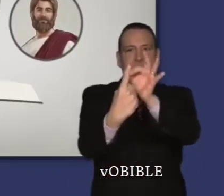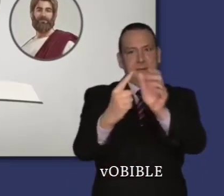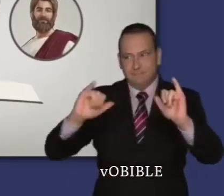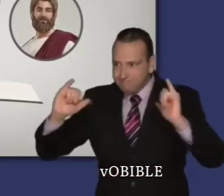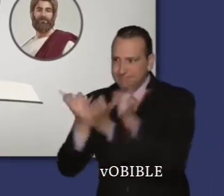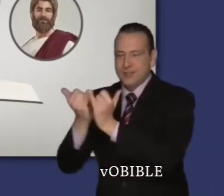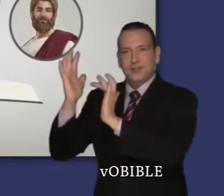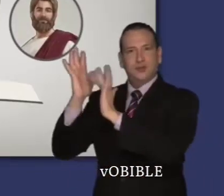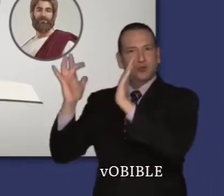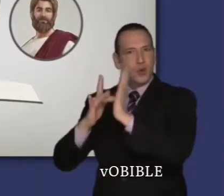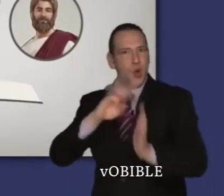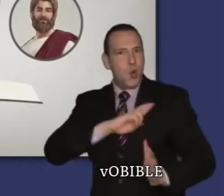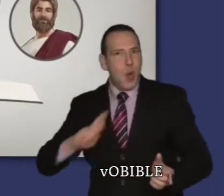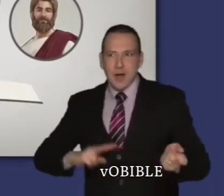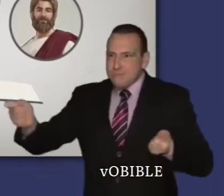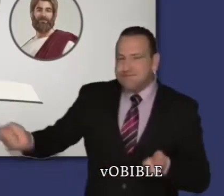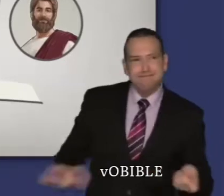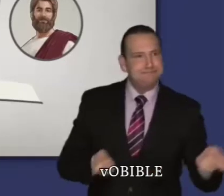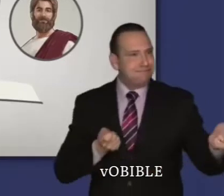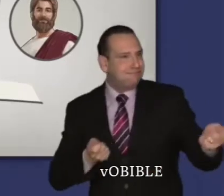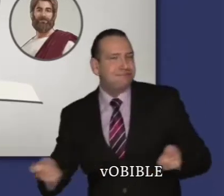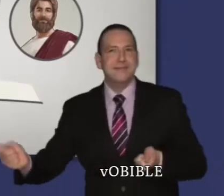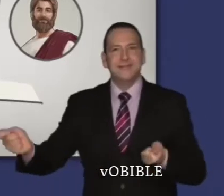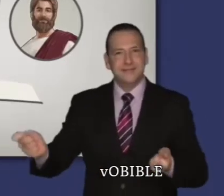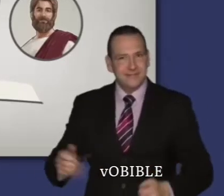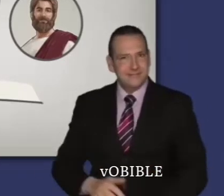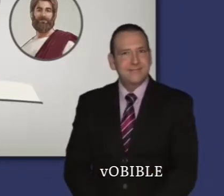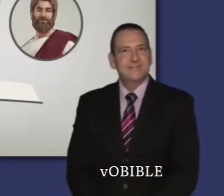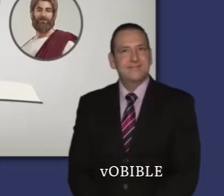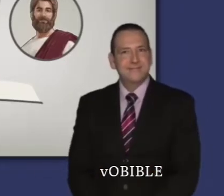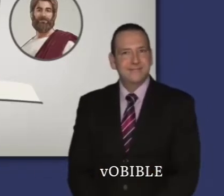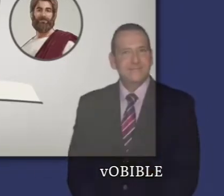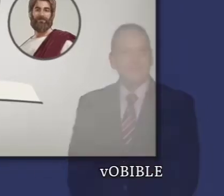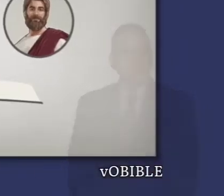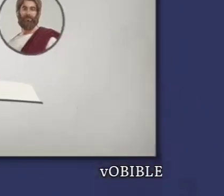hommes de foi annoncent la venue de Jésus-Christ. Le roi du royaume de Dieu